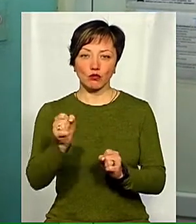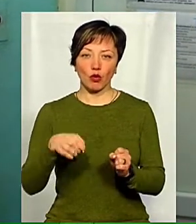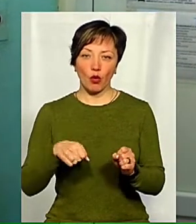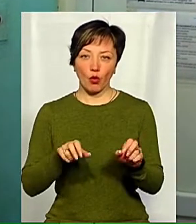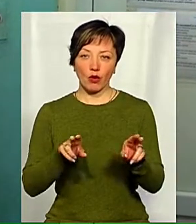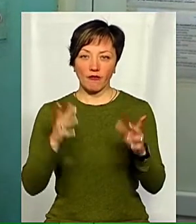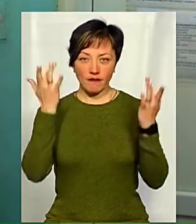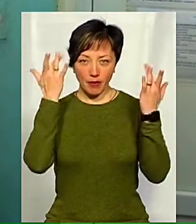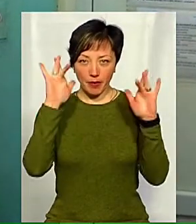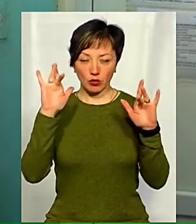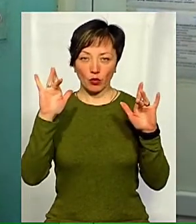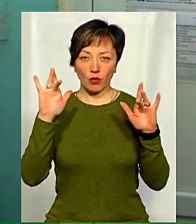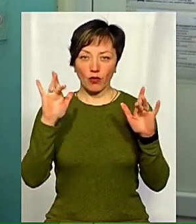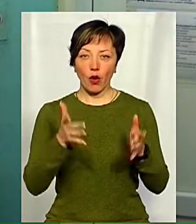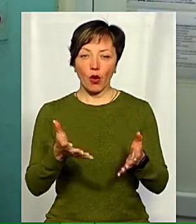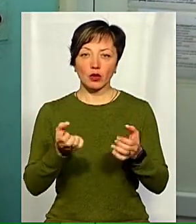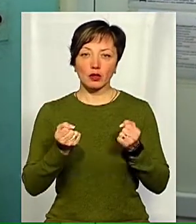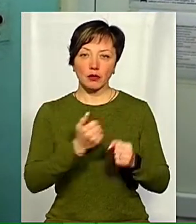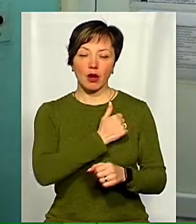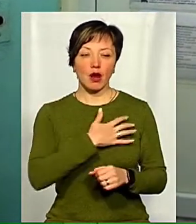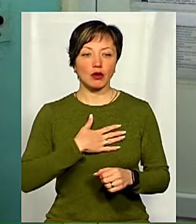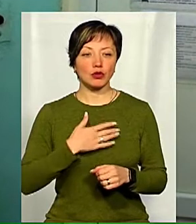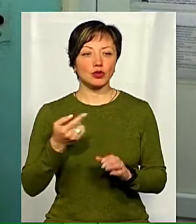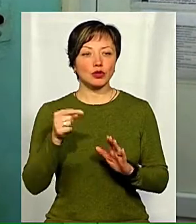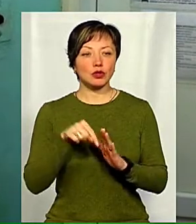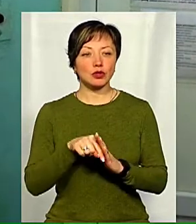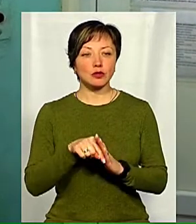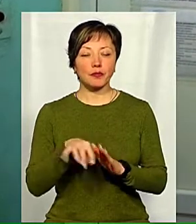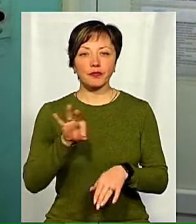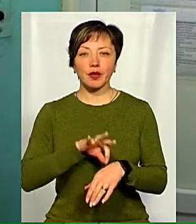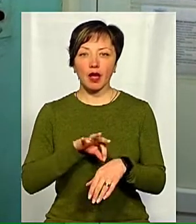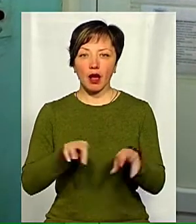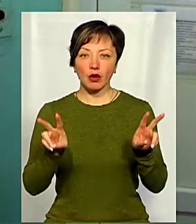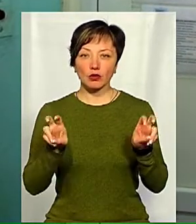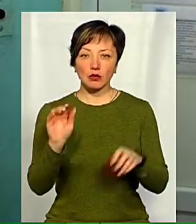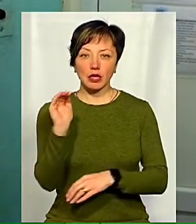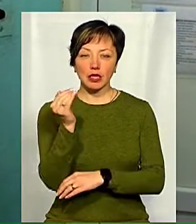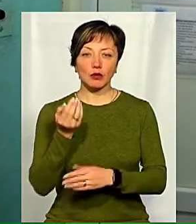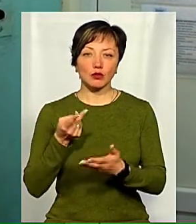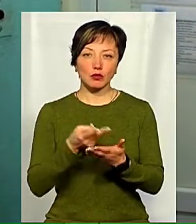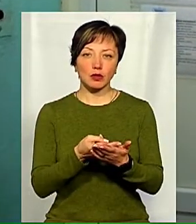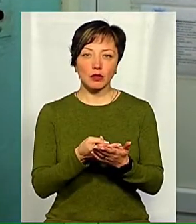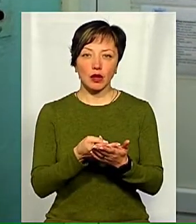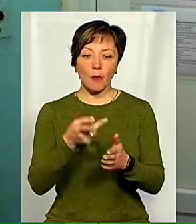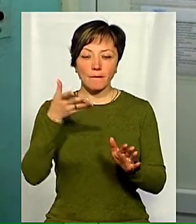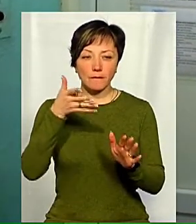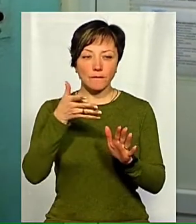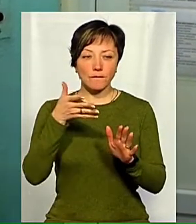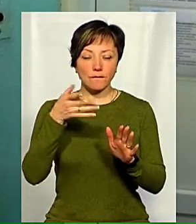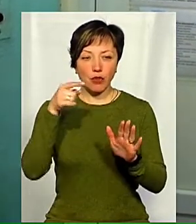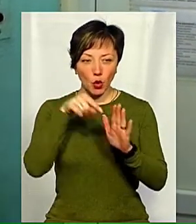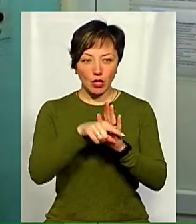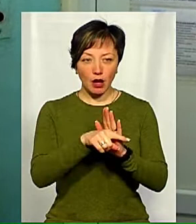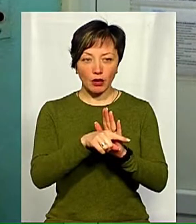випадково отрималася рано. З діагнозом дитина поступила проникаючи кульове